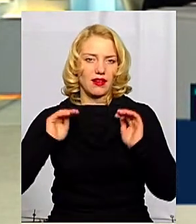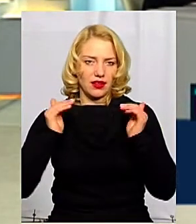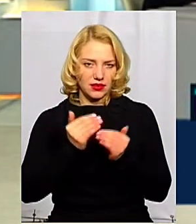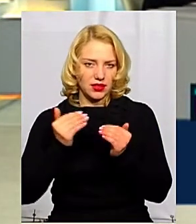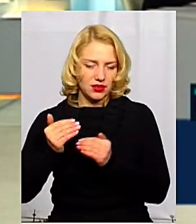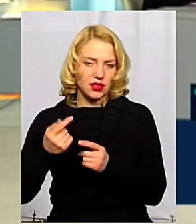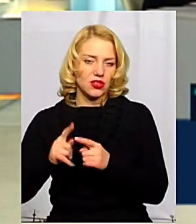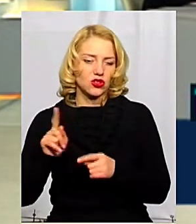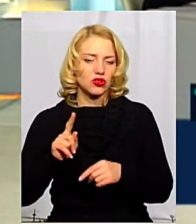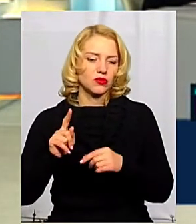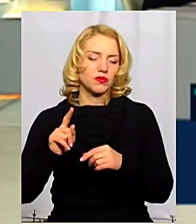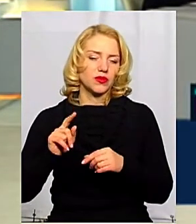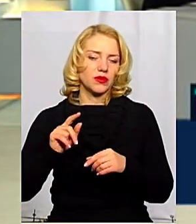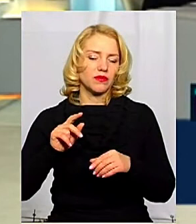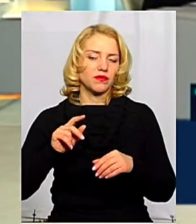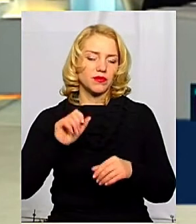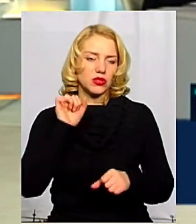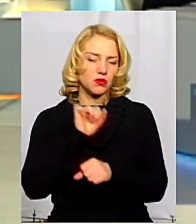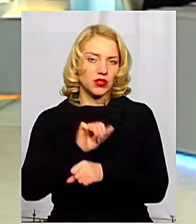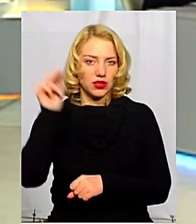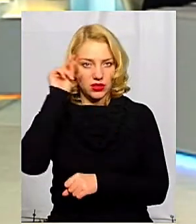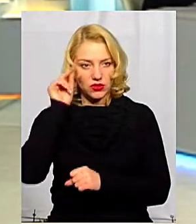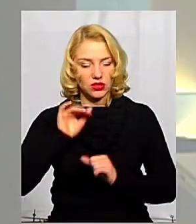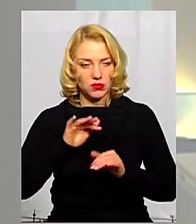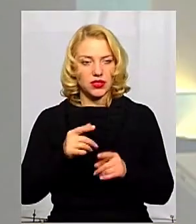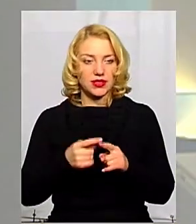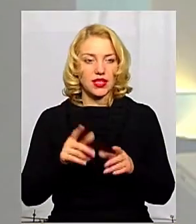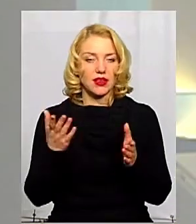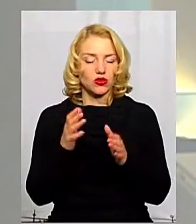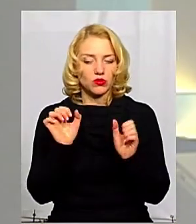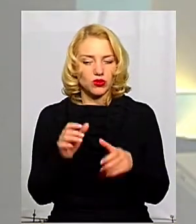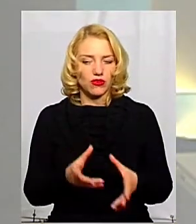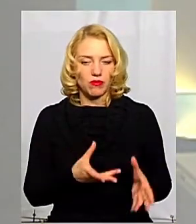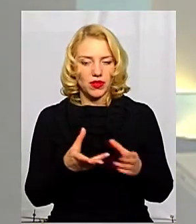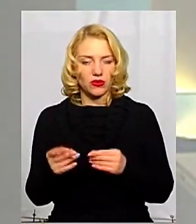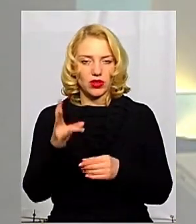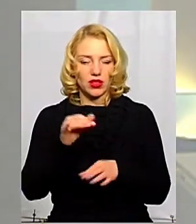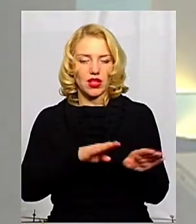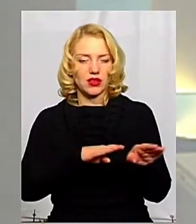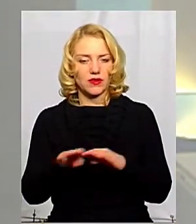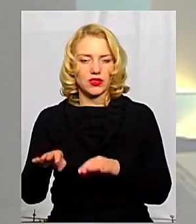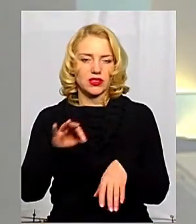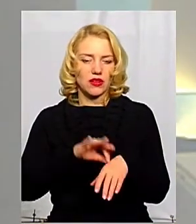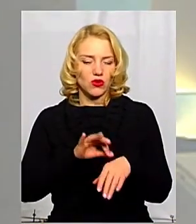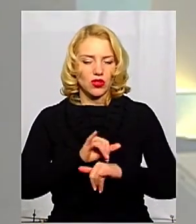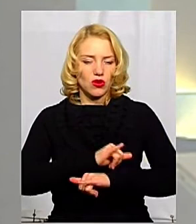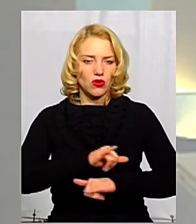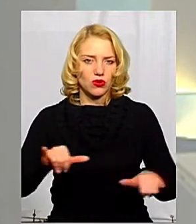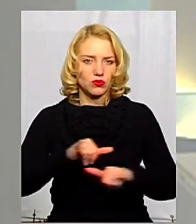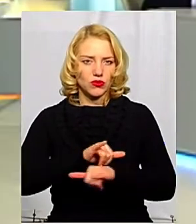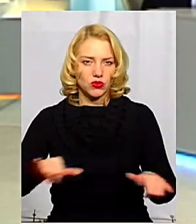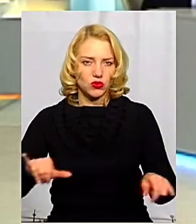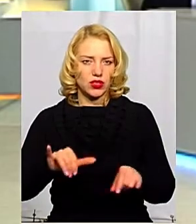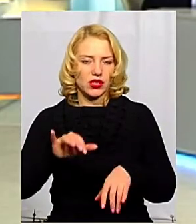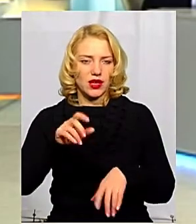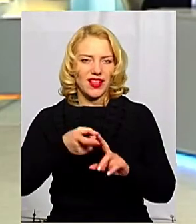навчальний процес, це якось може вплинути на рівень захворюваності і розповсюдження цієї